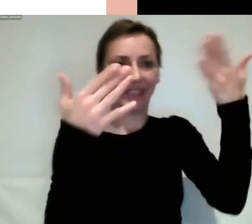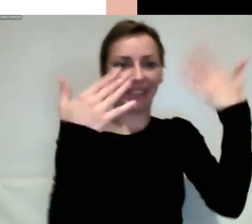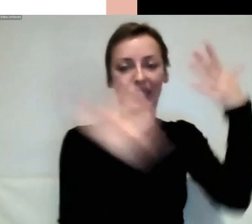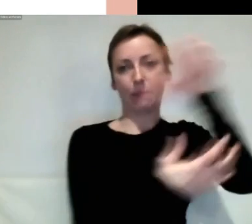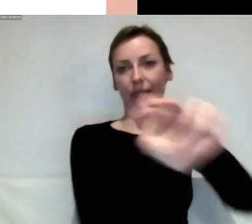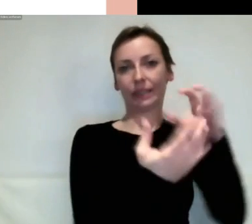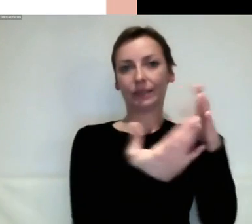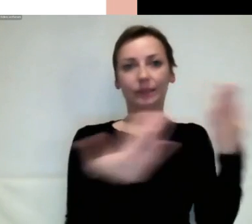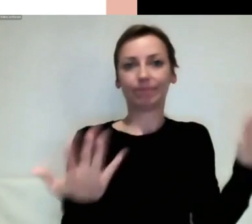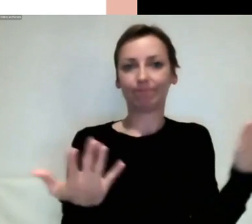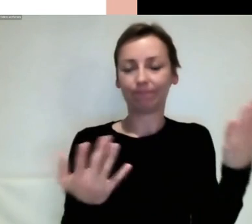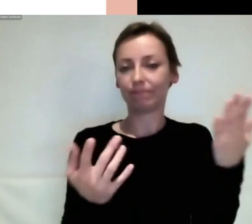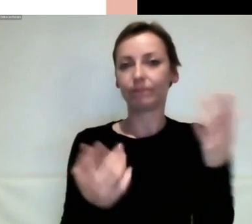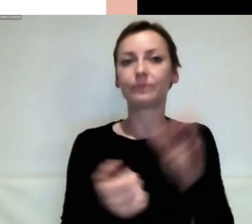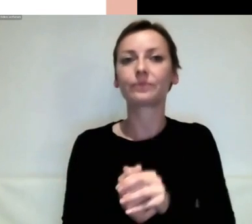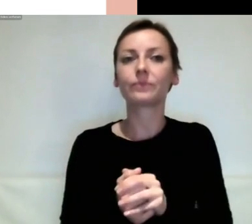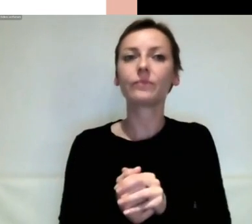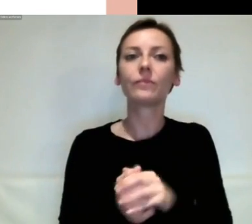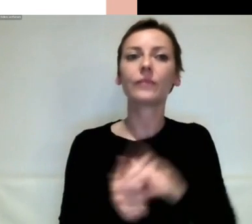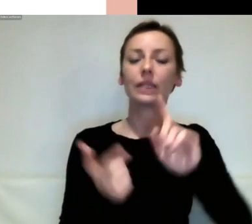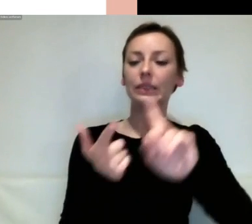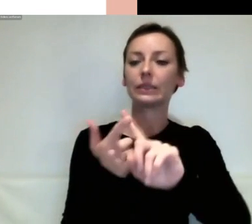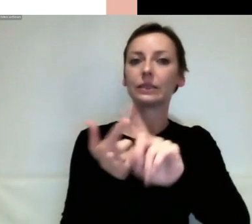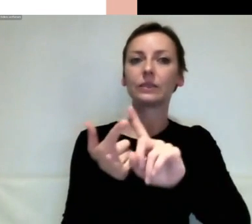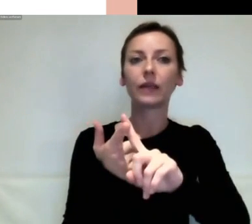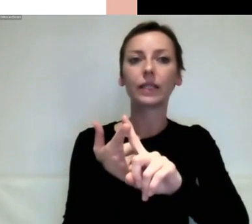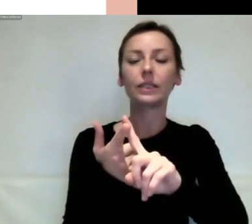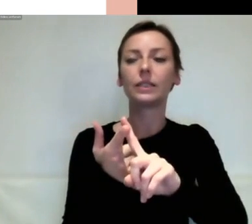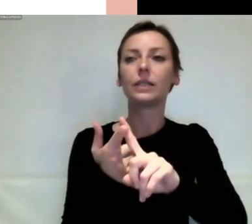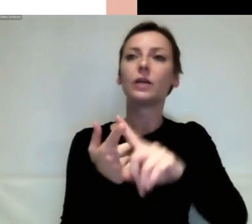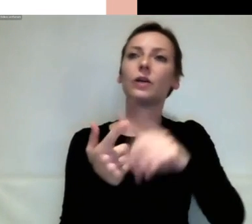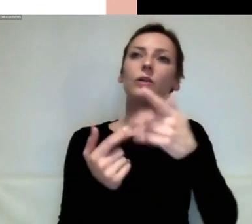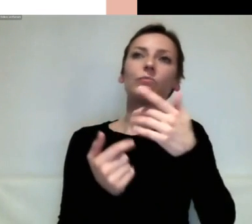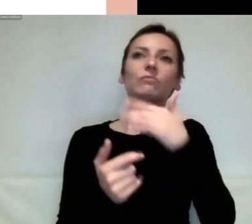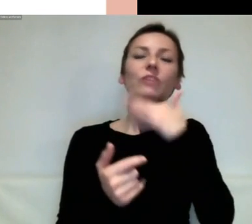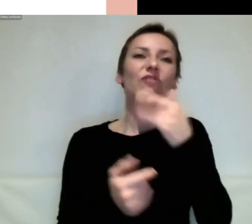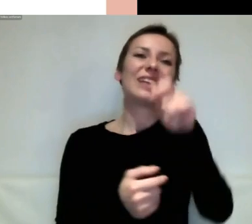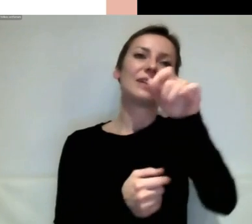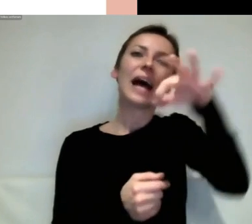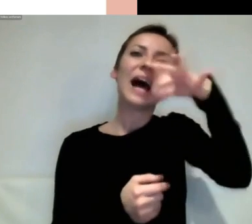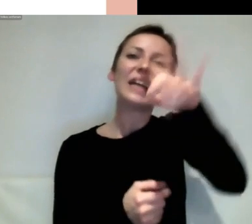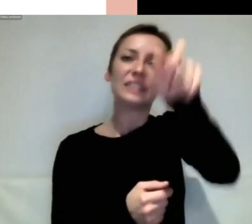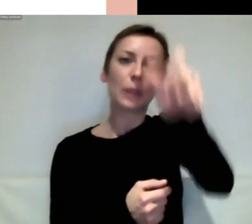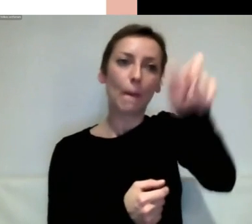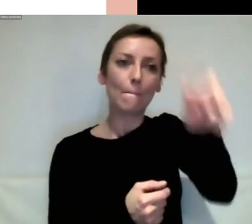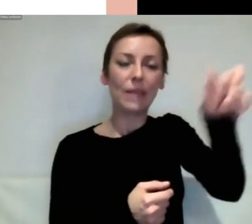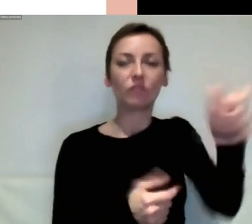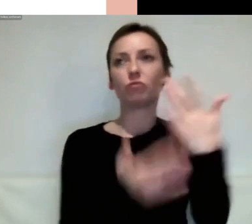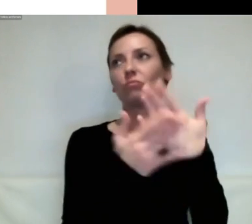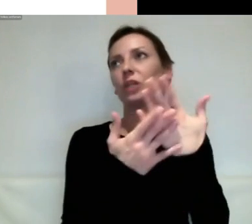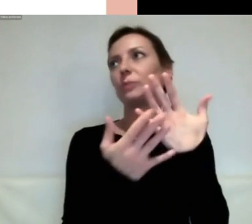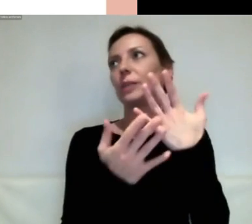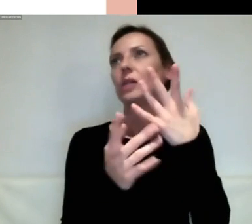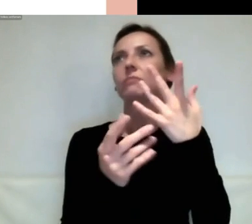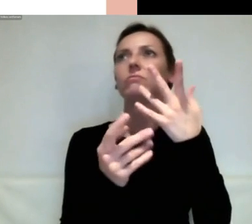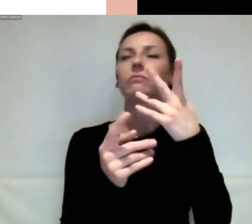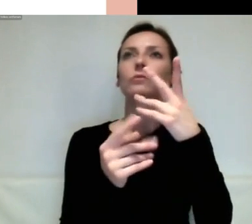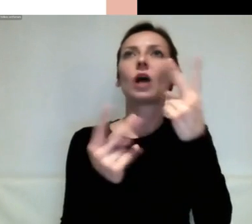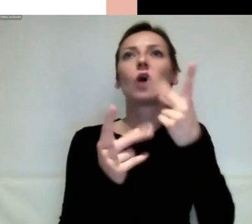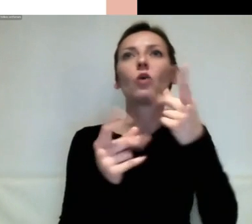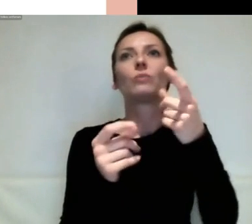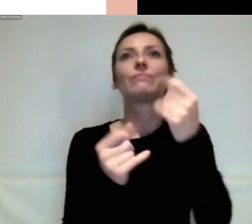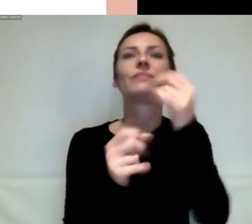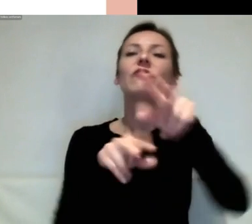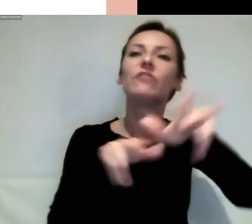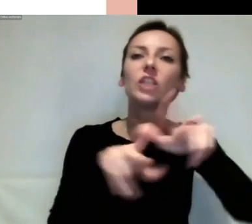In der Klimapolitik sind die Interessen vieler sehr einflussreicher Akteure betroffen, zum Beispiel Autoindustrie, zum Beispiel Energiewirtschaft. Und